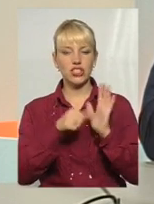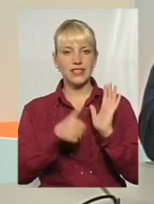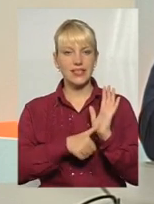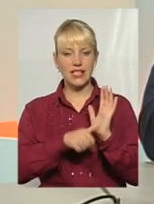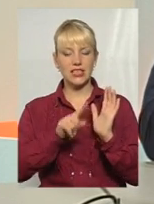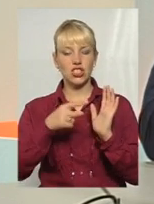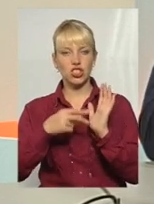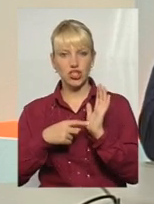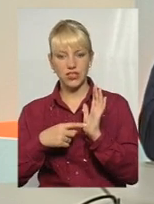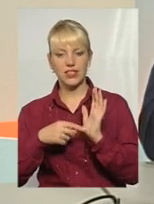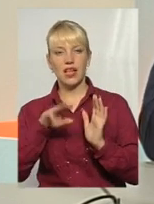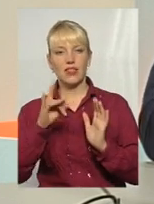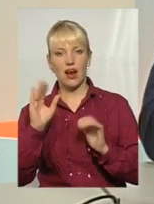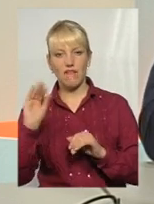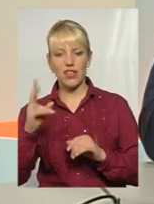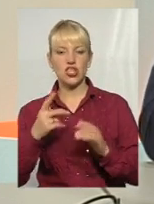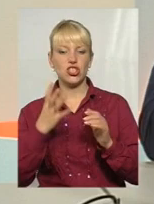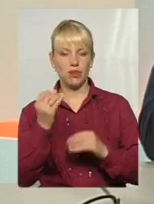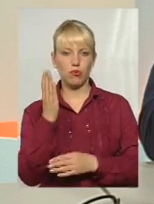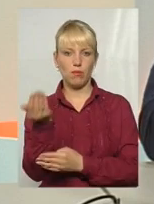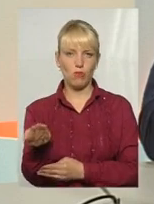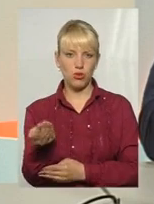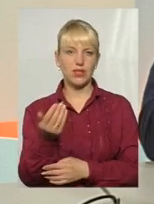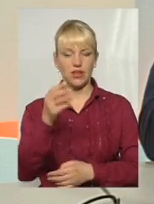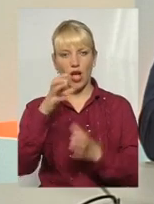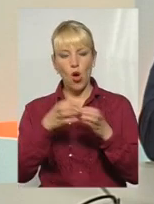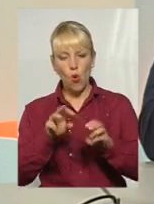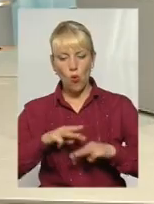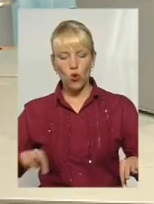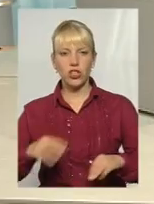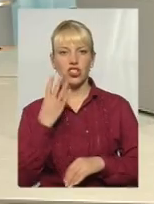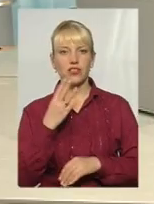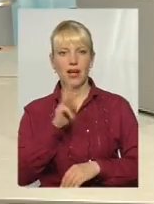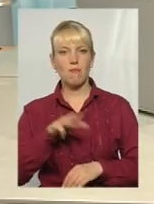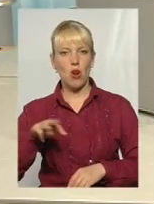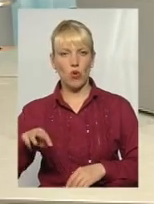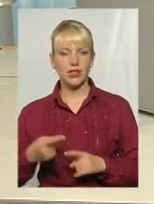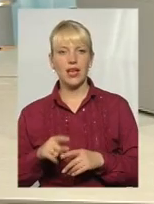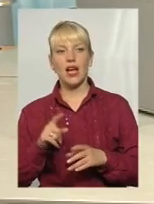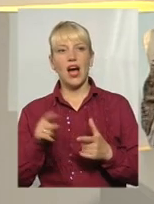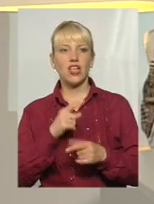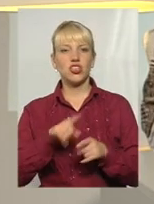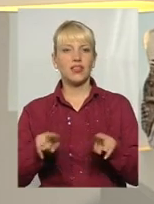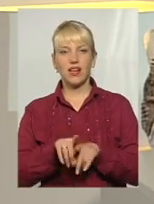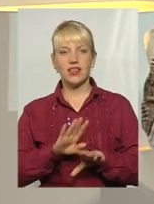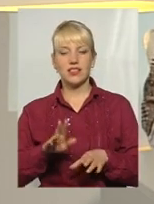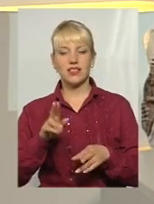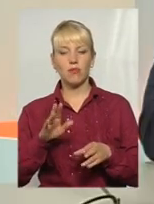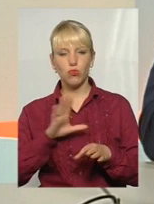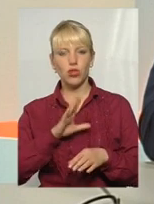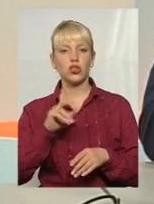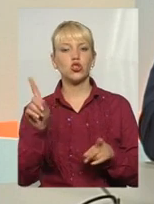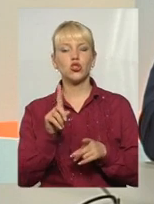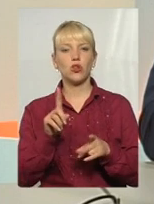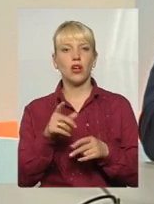травні місці ще буде 4 мільйона, ми будемо просити уряд, щоб нам ще додавали. Чи не станеться так само, що гроші закінчаться і все? сказав, що нам